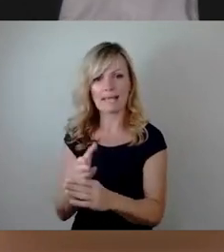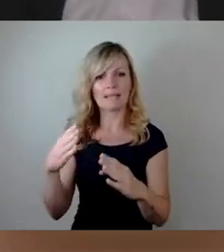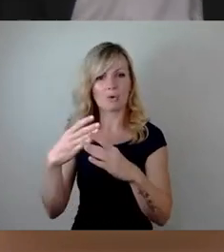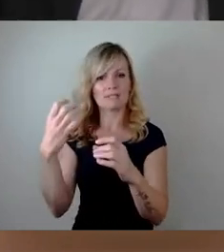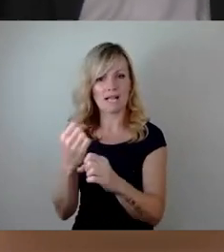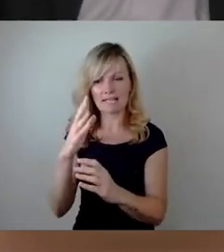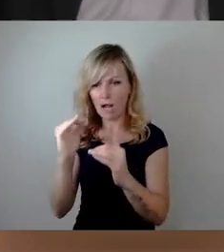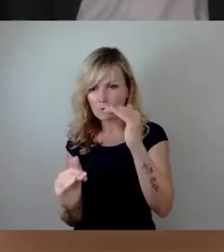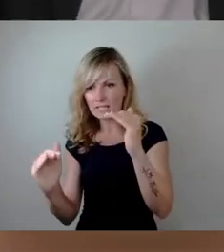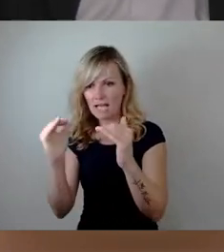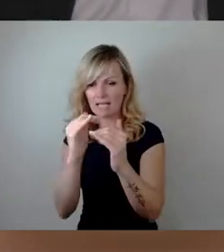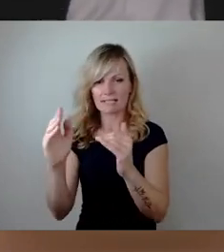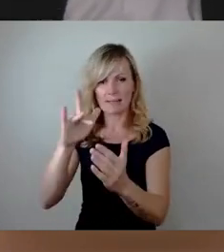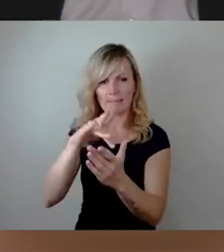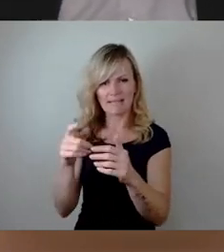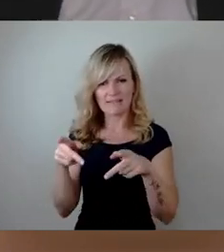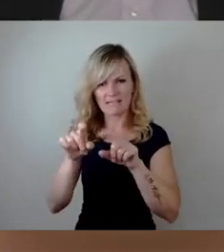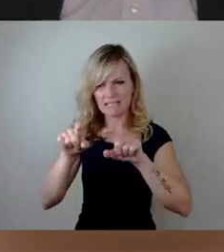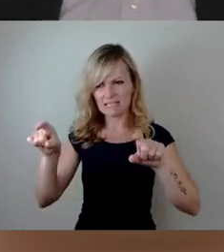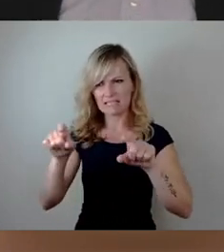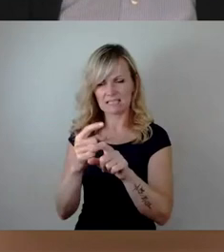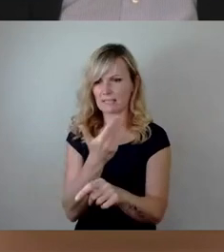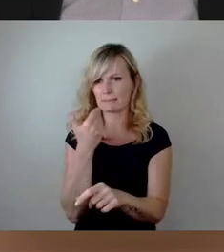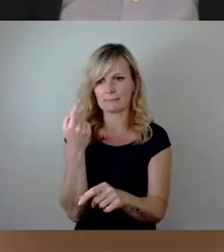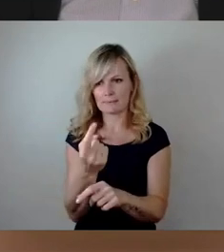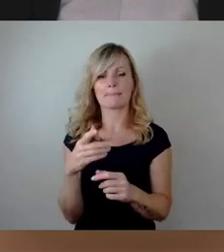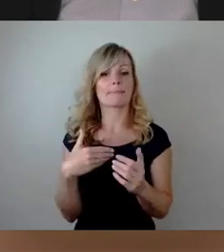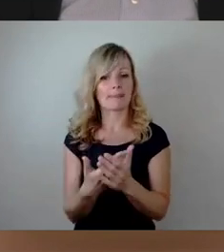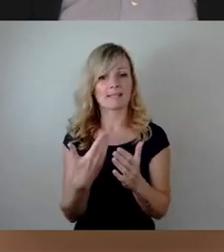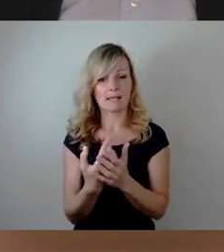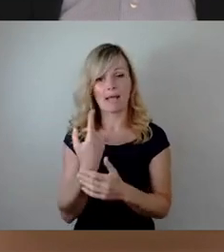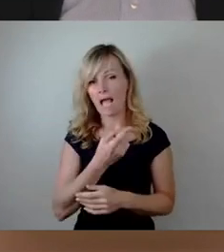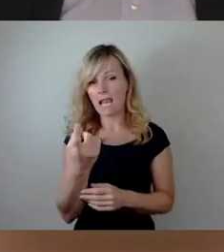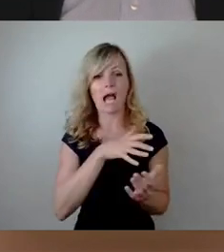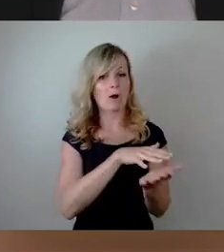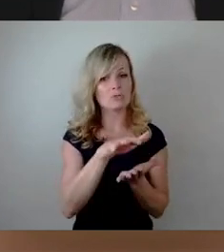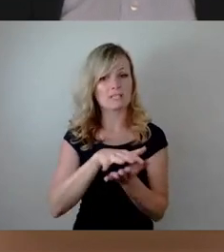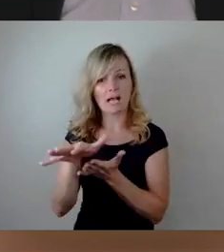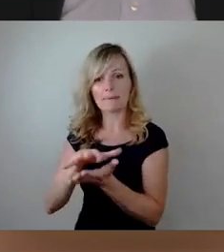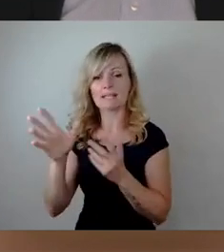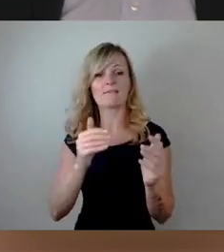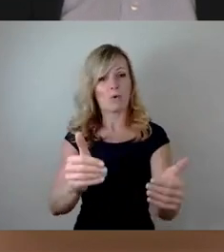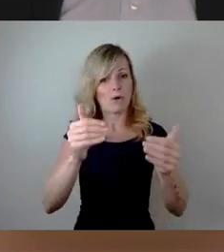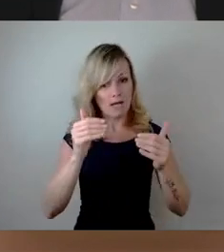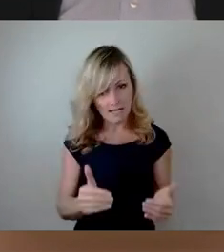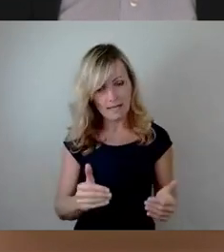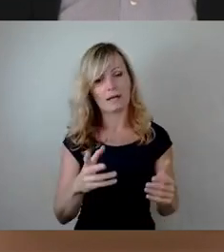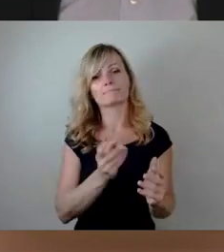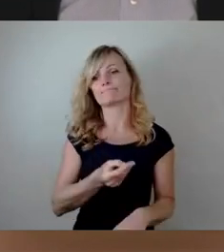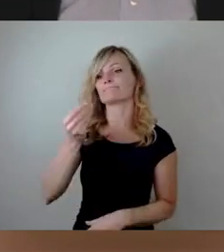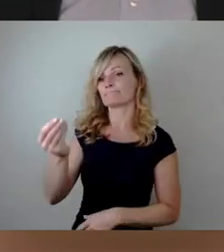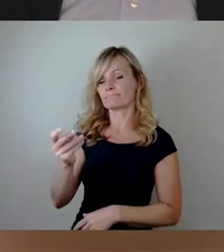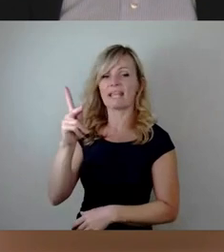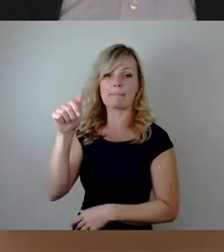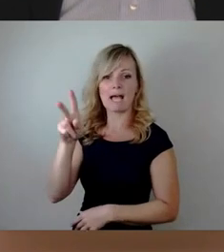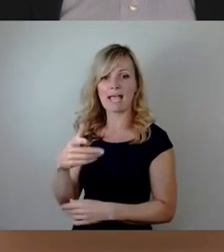Mittelfristschiene kamen und insoweit sind alle entsprechenden Ausgaben vorher zur Freigabe der Kämmerei vorzulegen. Und die prüft